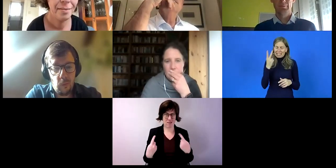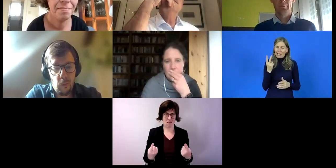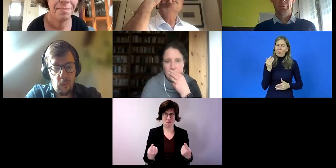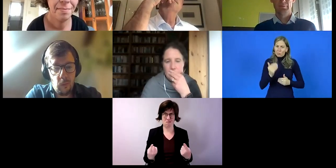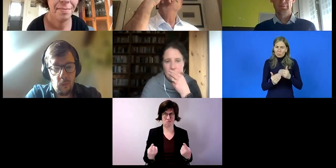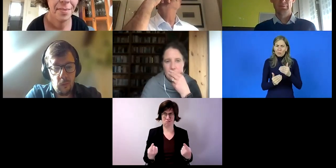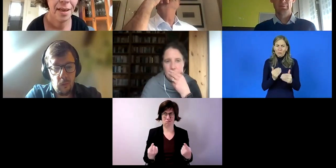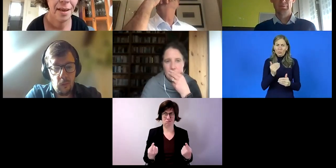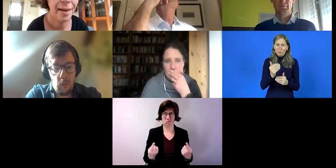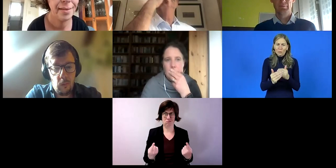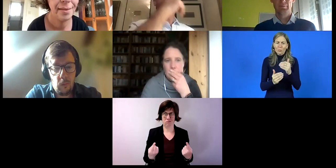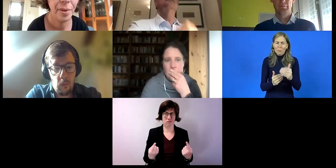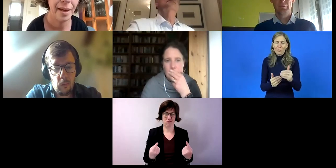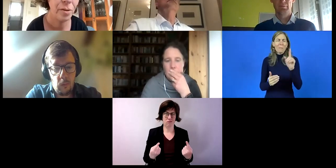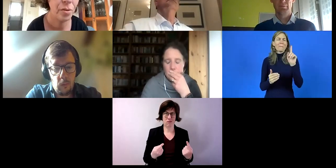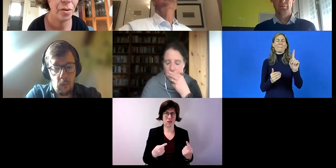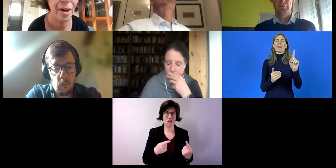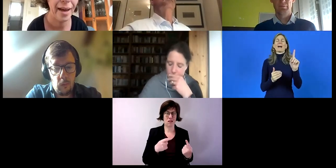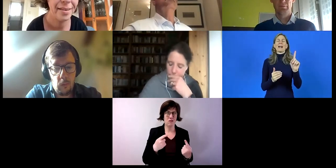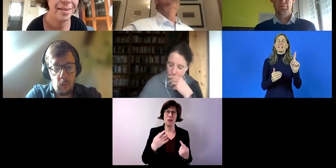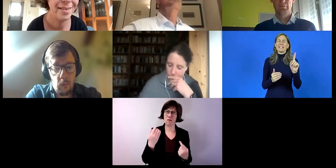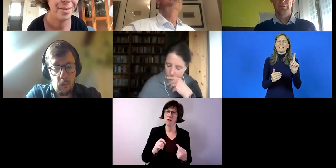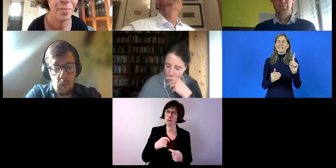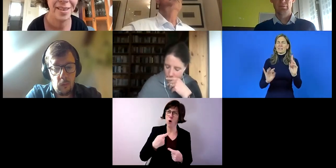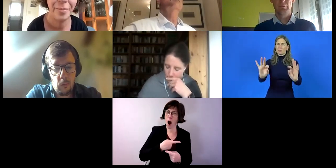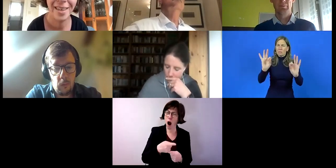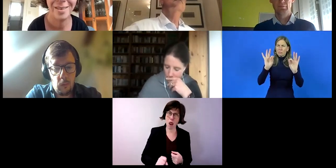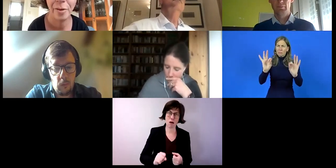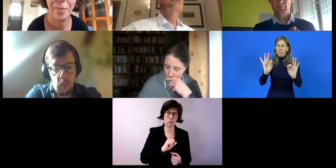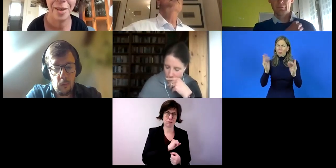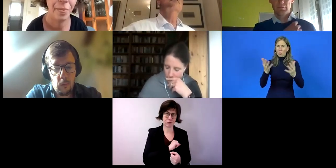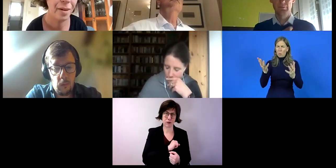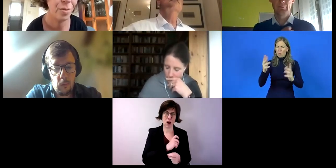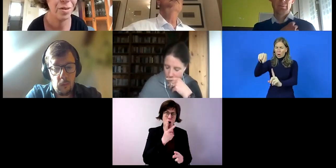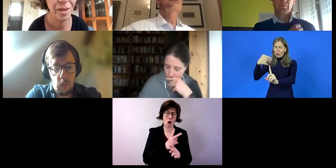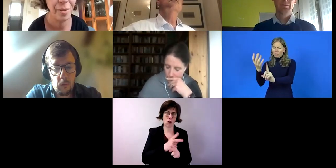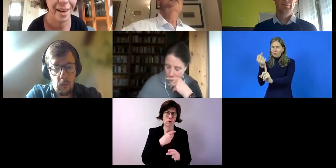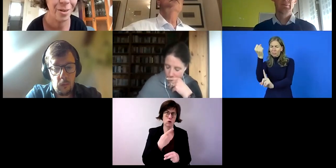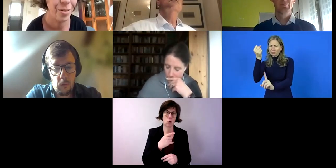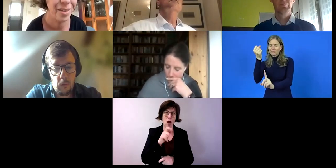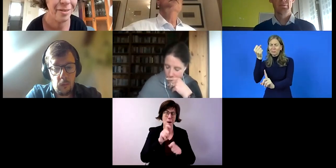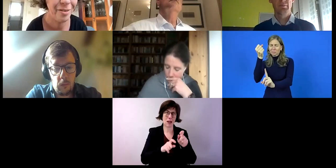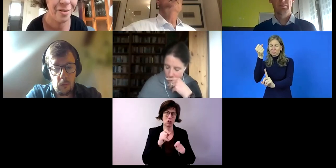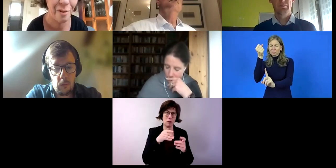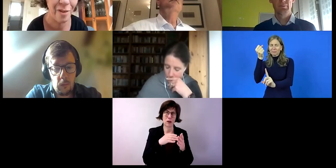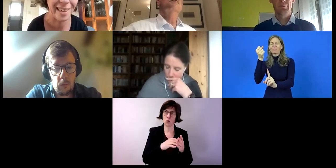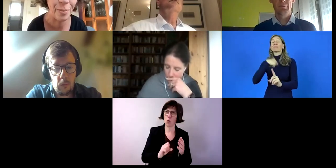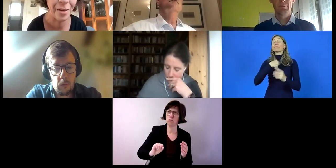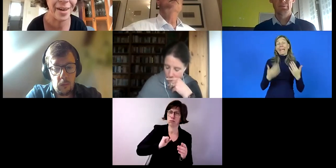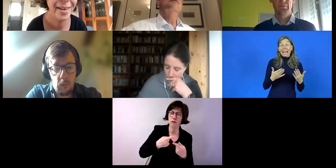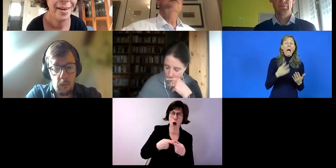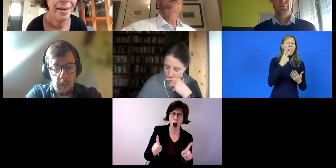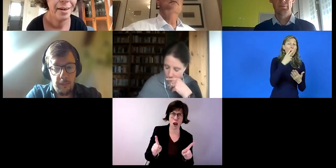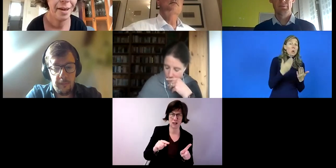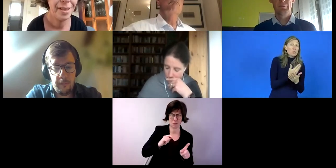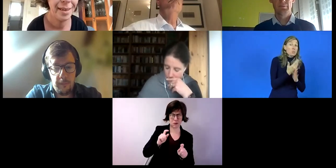ja, es ist eine Bereicherung doch für alle. Das hört man dann immer ganz oft. Menschen mit Behinderung sind doch eine Bereicherung. Da verwehre ich mich